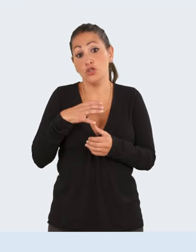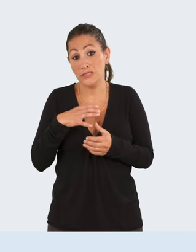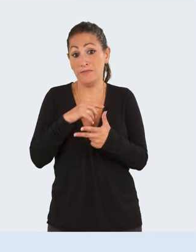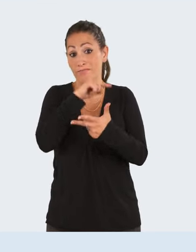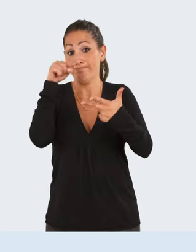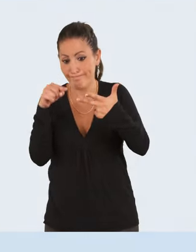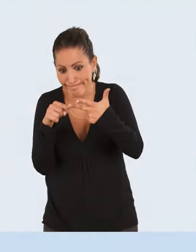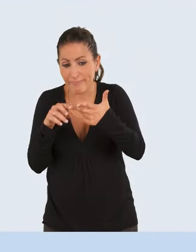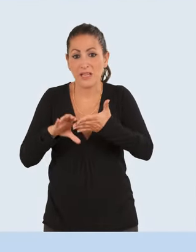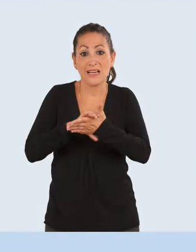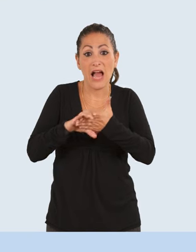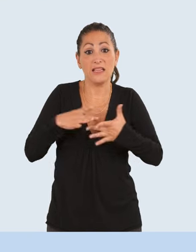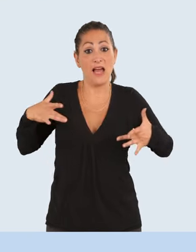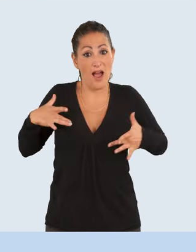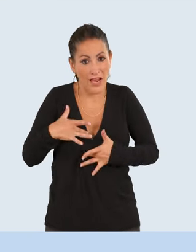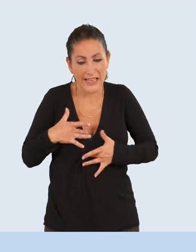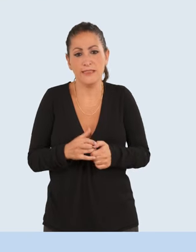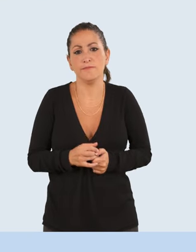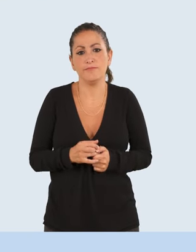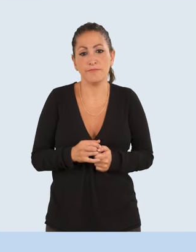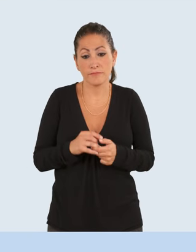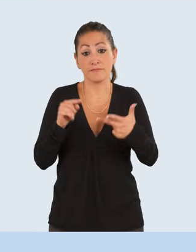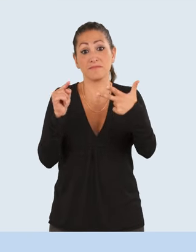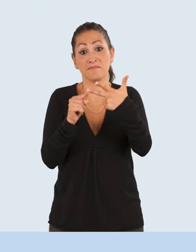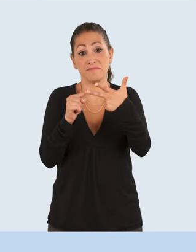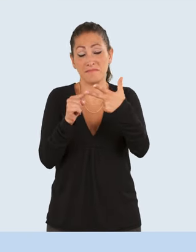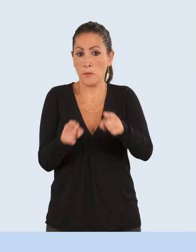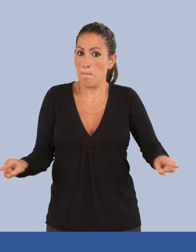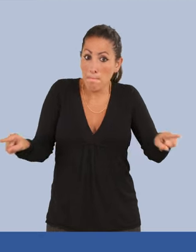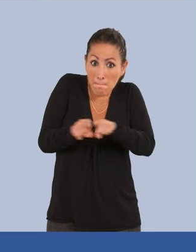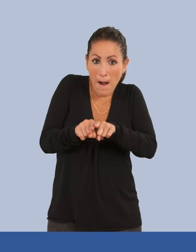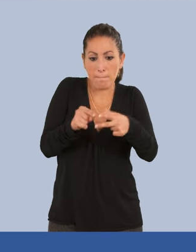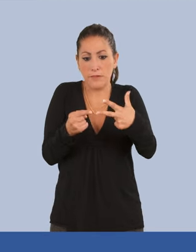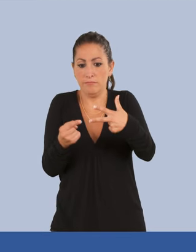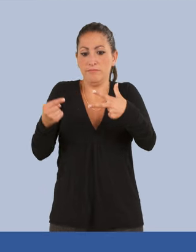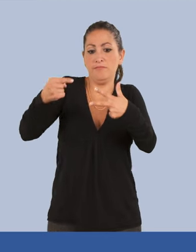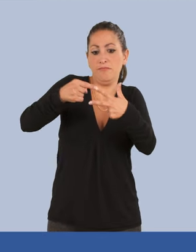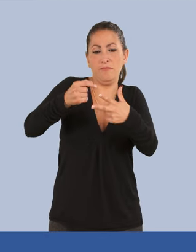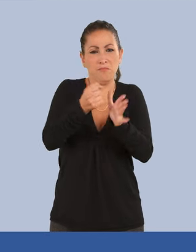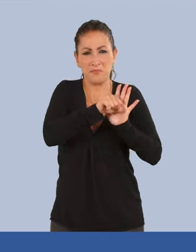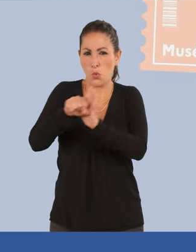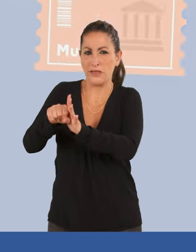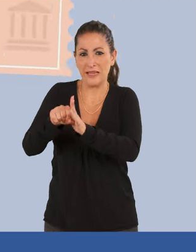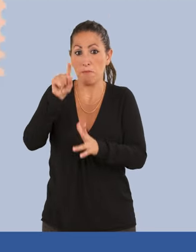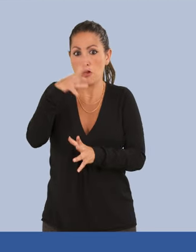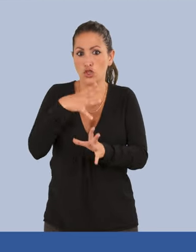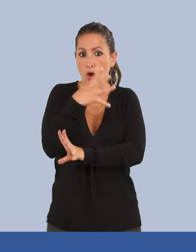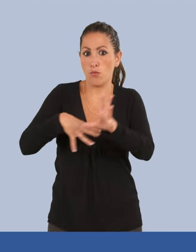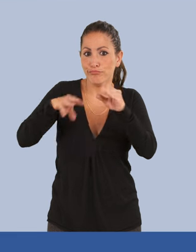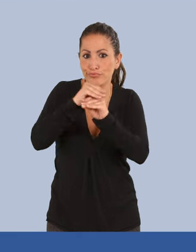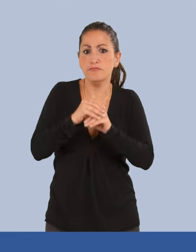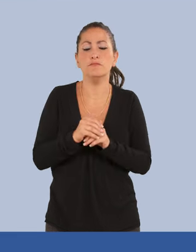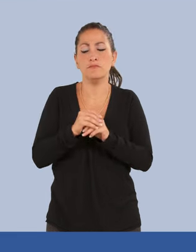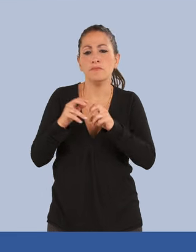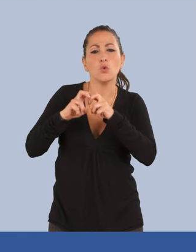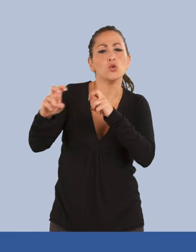Enfin, il existe la carte mobilité inclusion invalidité. Elle vous donne les mêmes avantages que la carte priorité